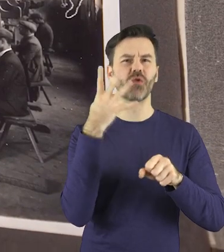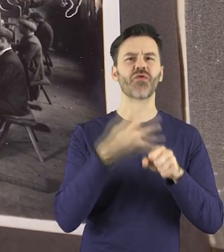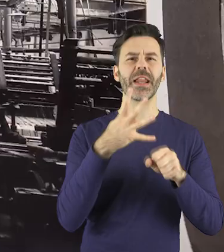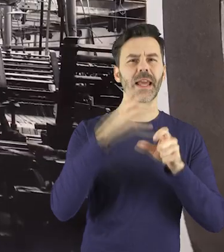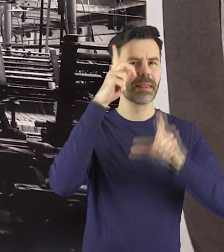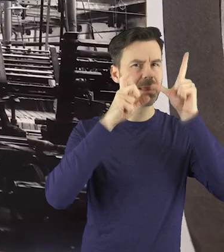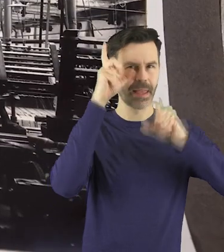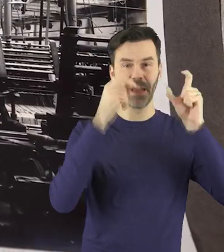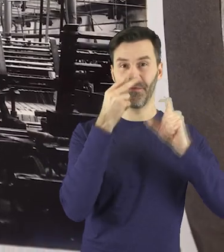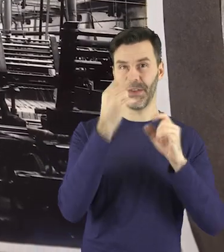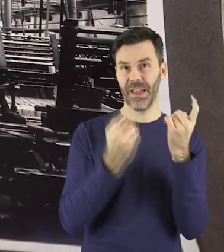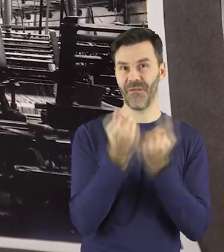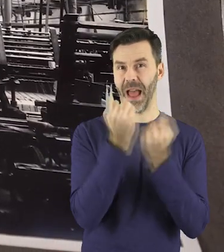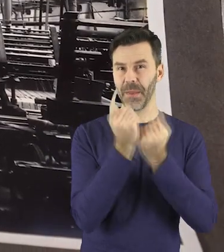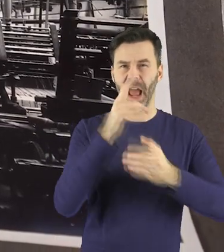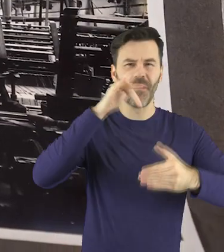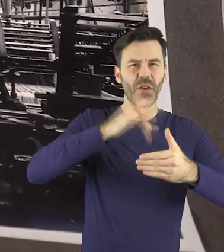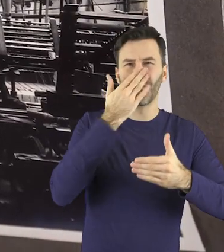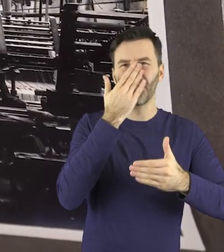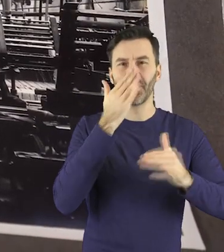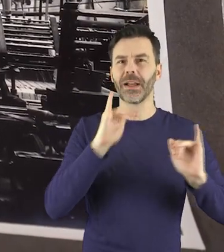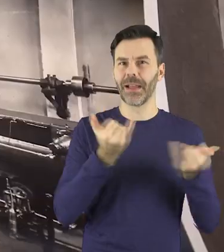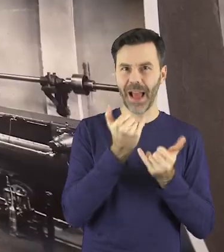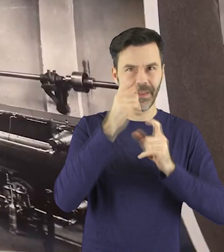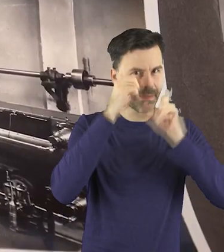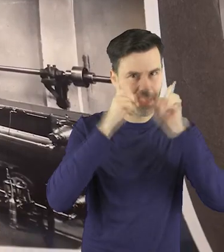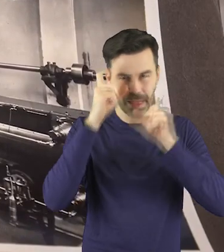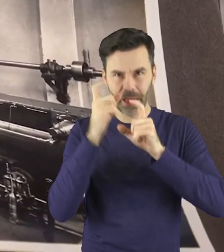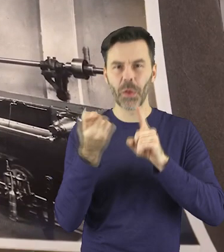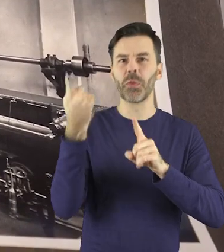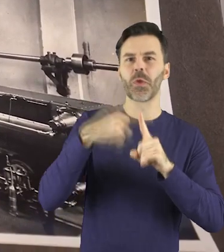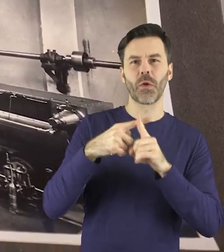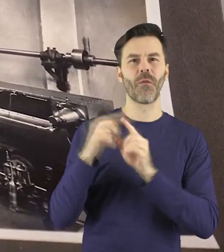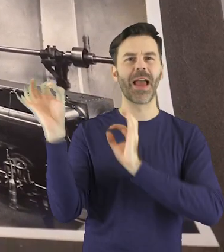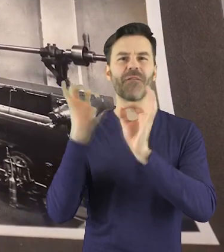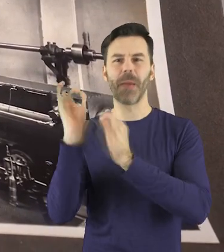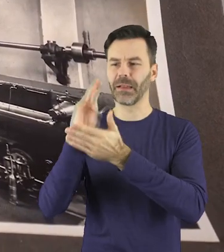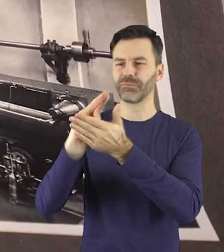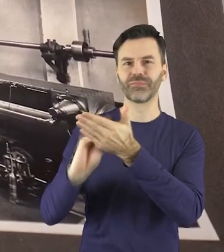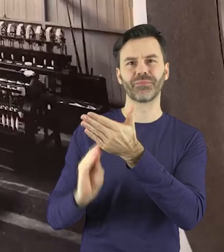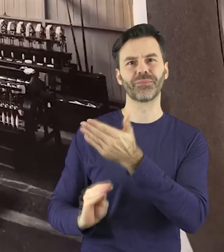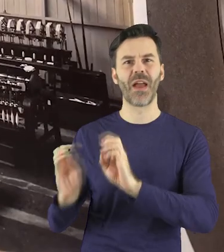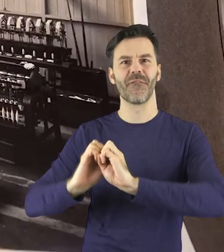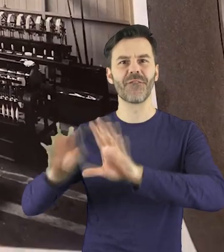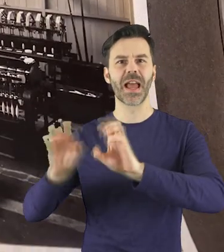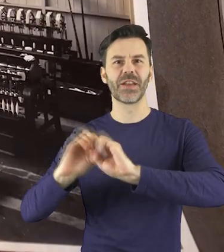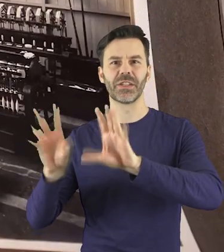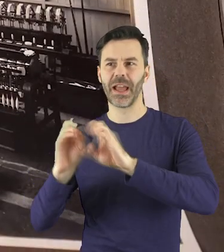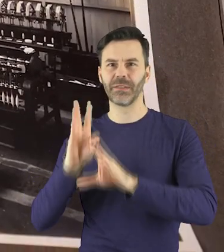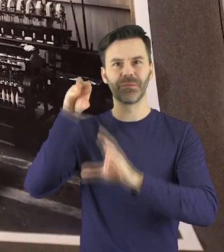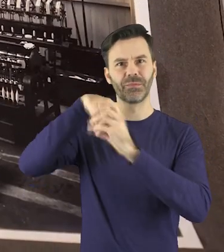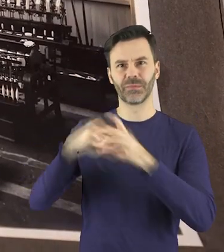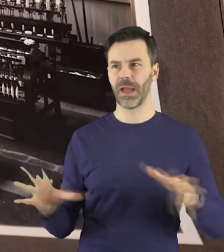fotografii prezentujących wnętrza fabryki, jak również broszurę, która jest integralną